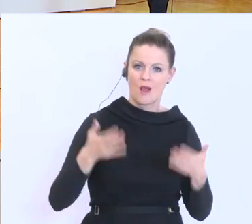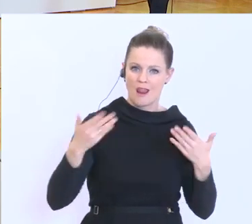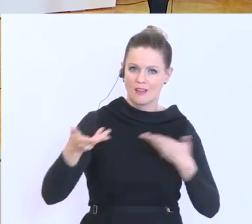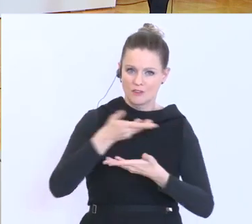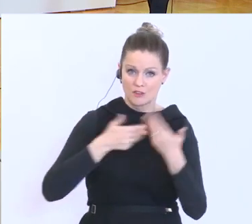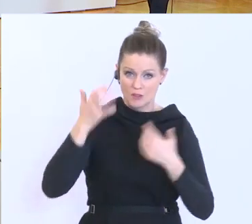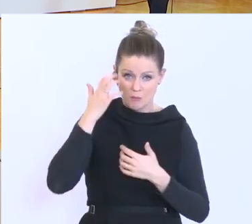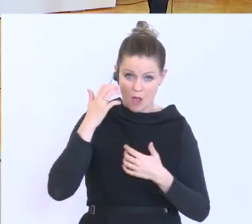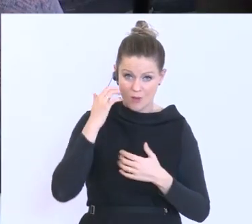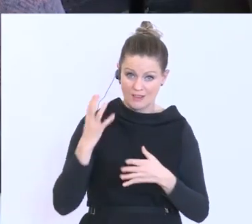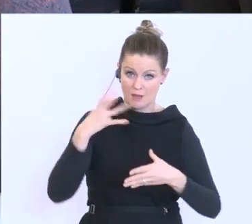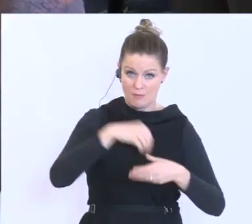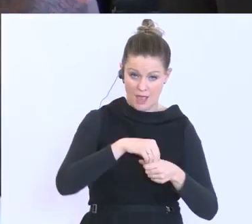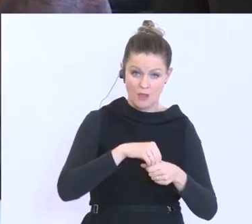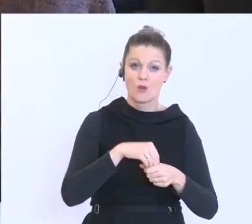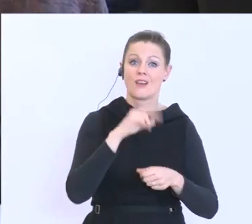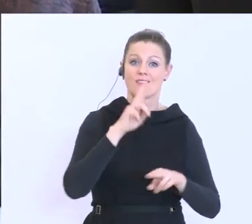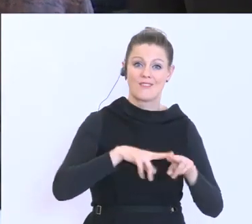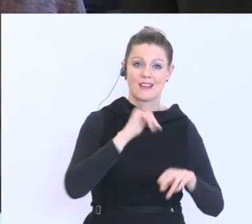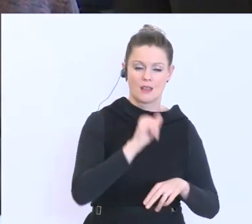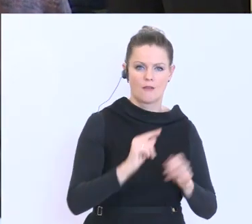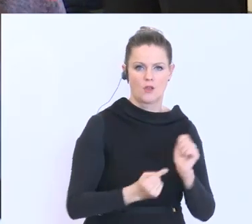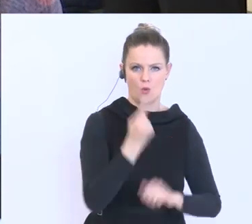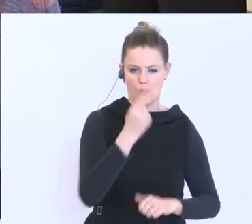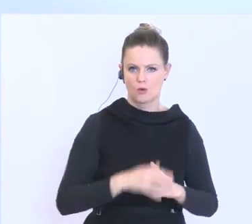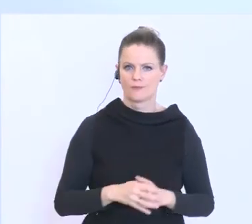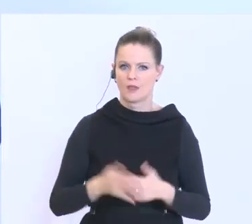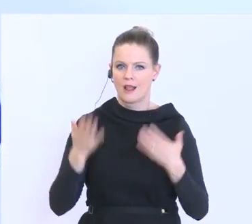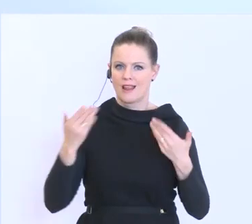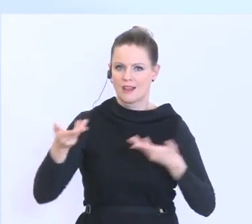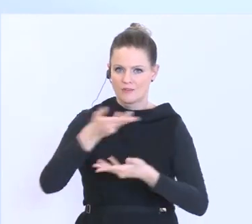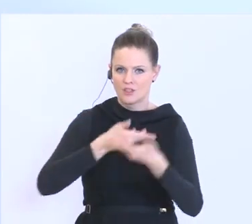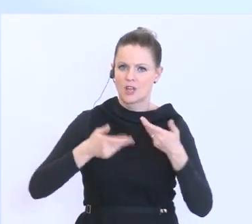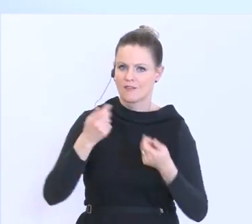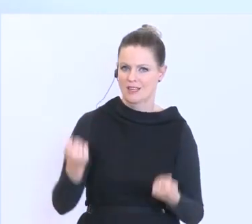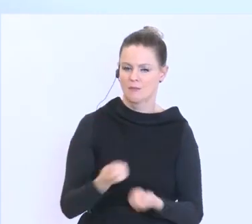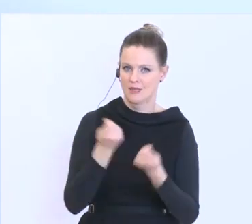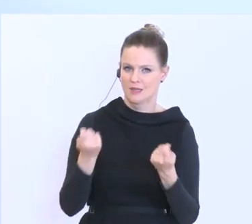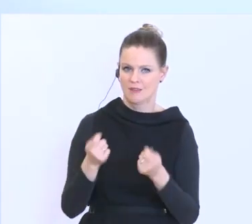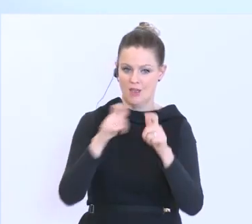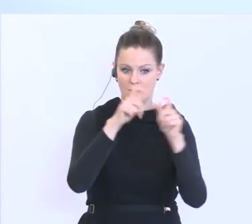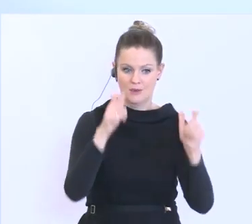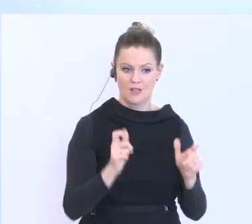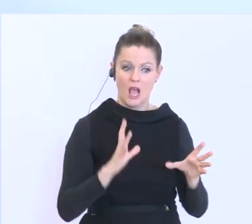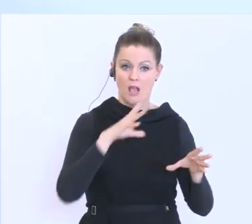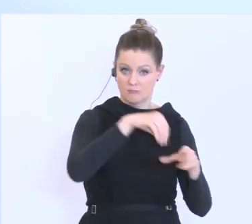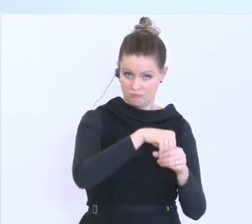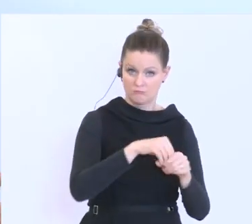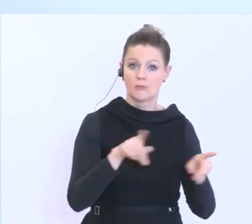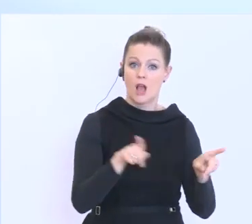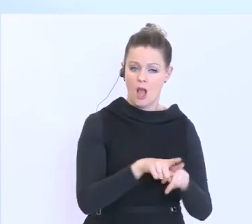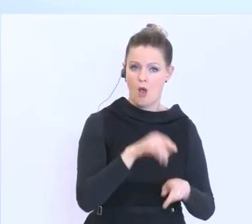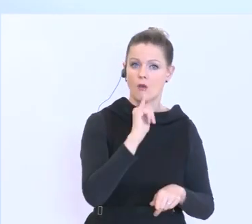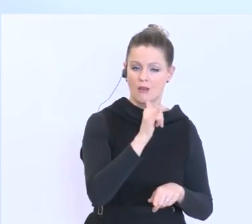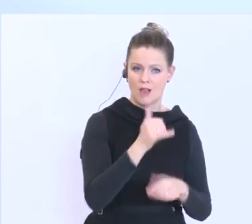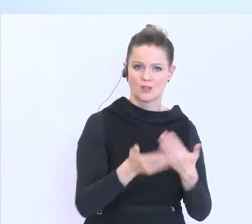sprich der Bauern, vorgesehen? Wenn ja, wie hoch ist er? Also landwirtschaftliche Betriebe werden in dem Paket auch berücksichtigt, genauso